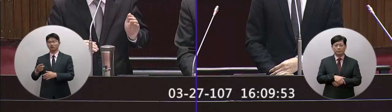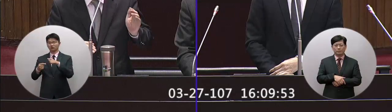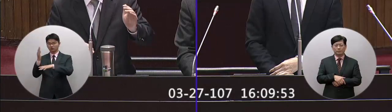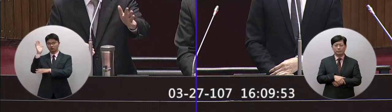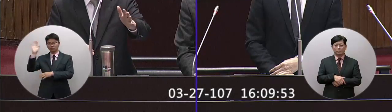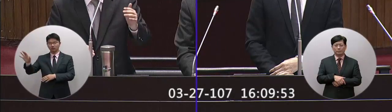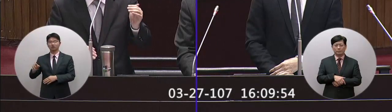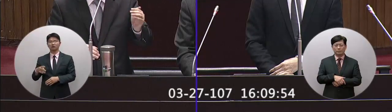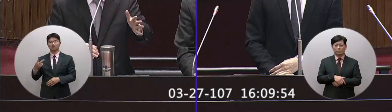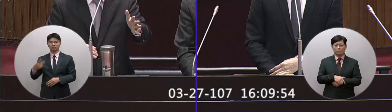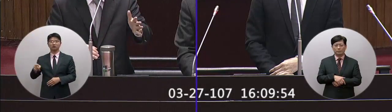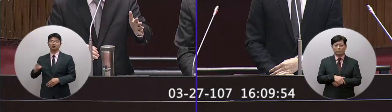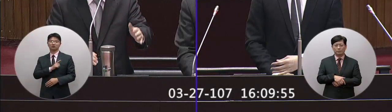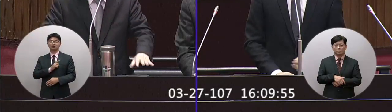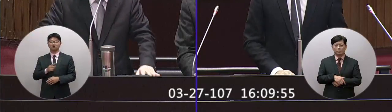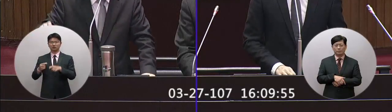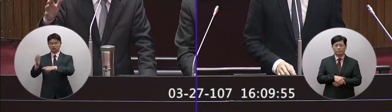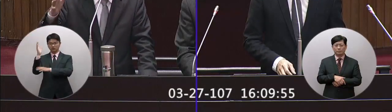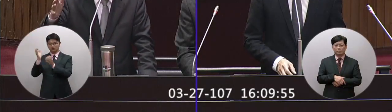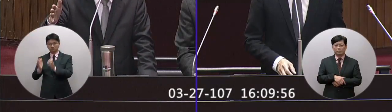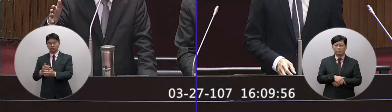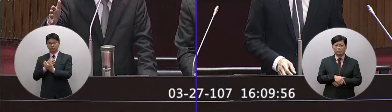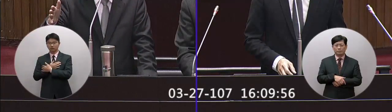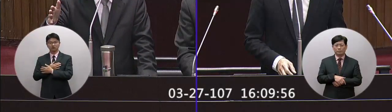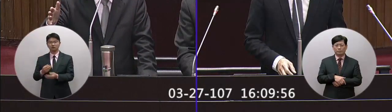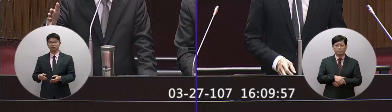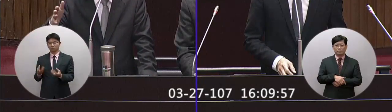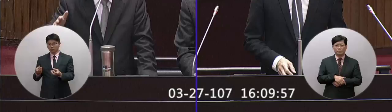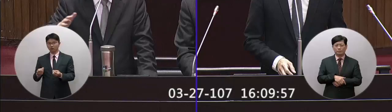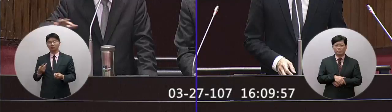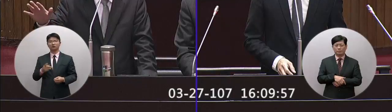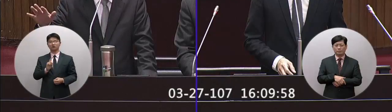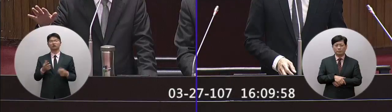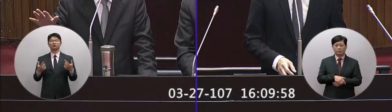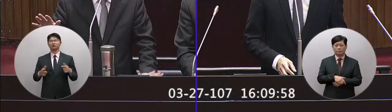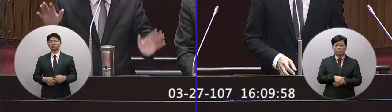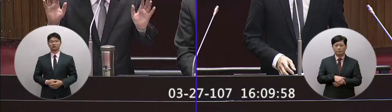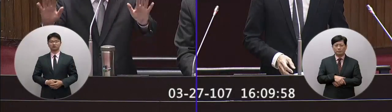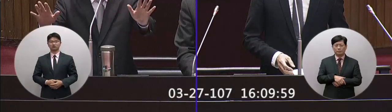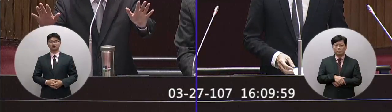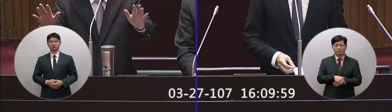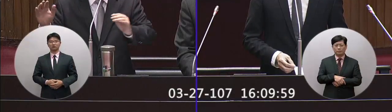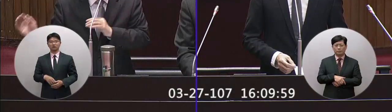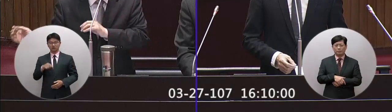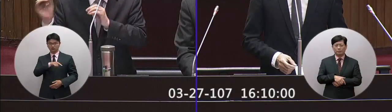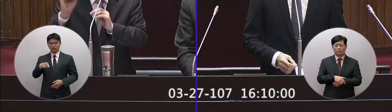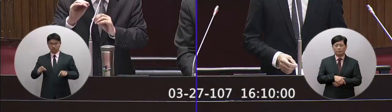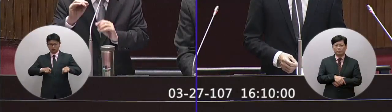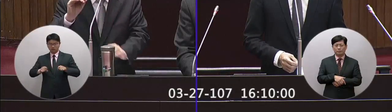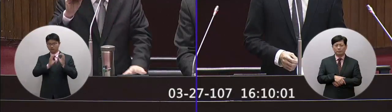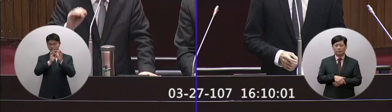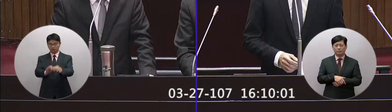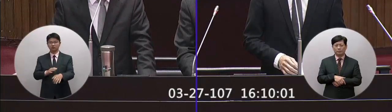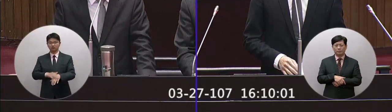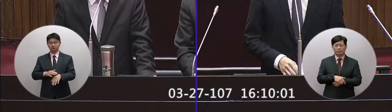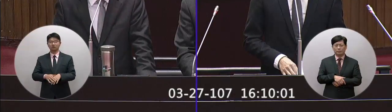公共法本身公共法政策就不去它還是說非營利優先的政策就不去它這個會繼續它這